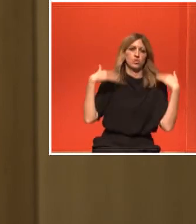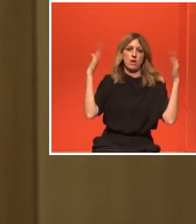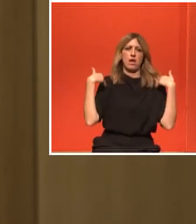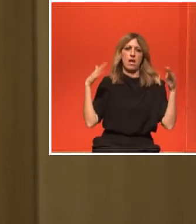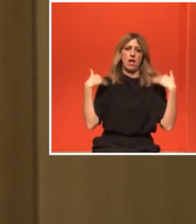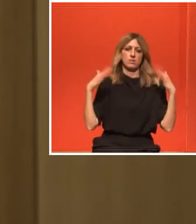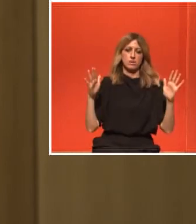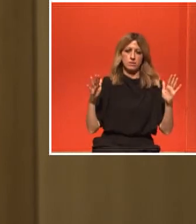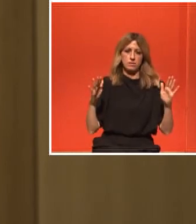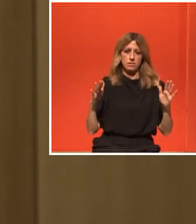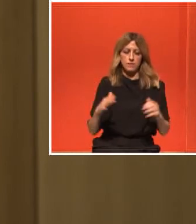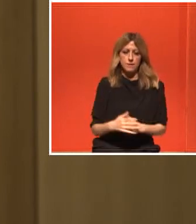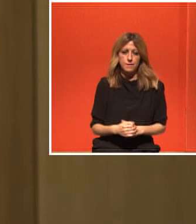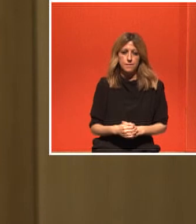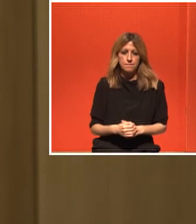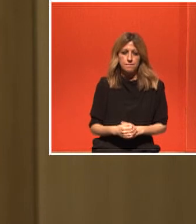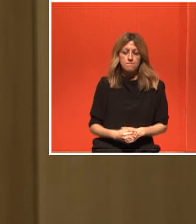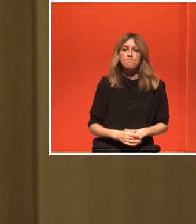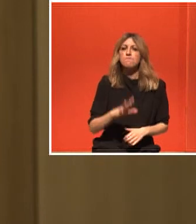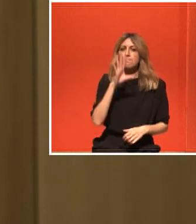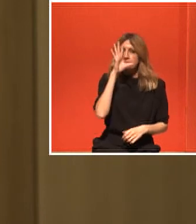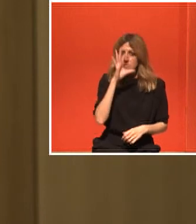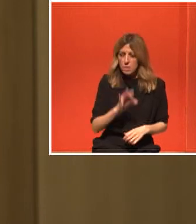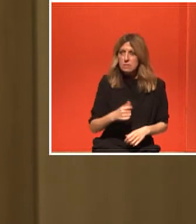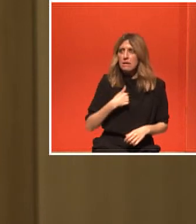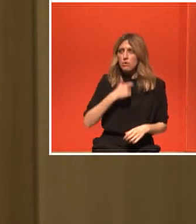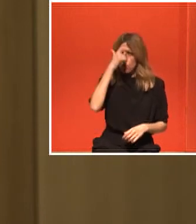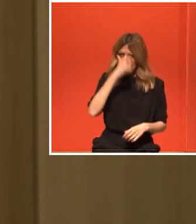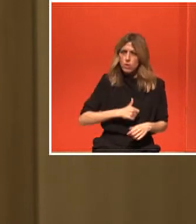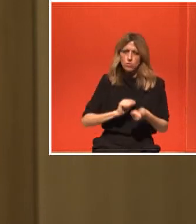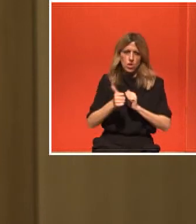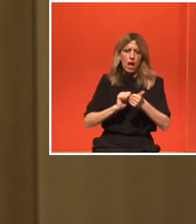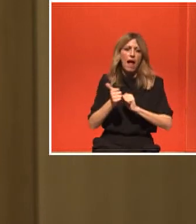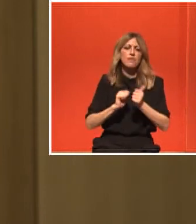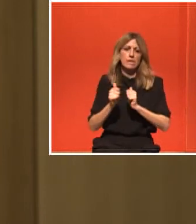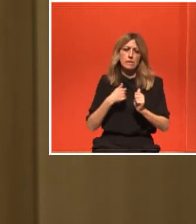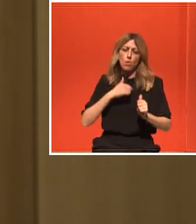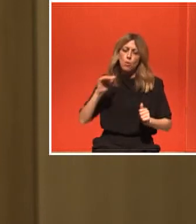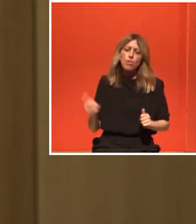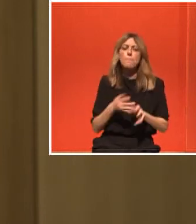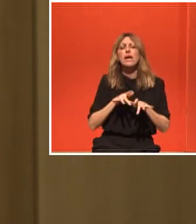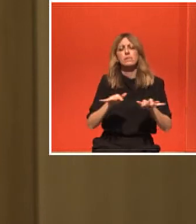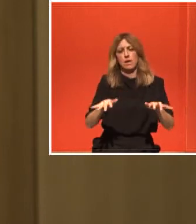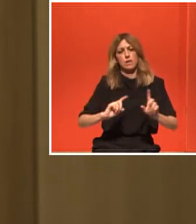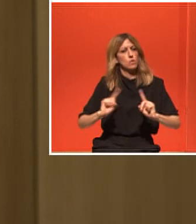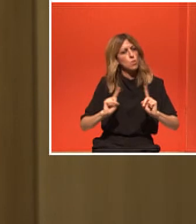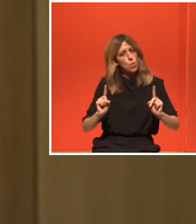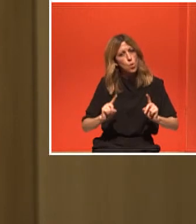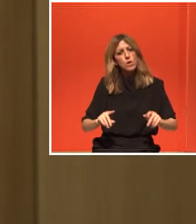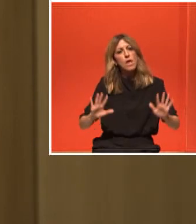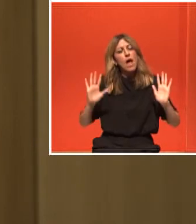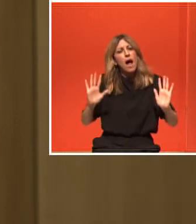βλέπετε κορίτσια ότι αυτό που αισθανόμαστε, γιατί και εγώ αθλητής είμαι, δεν είναι δίος. Αυτά που βιώσατε, αυτά που αισθανθήκατε κατά τη διάρκεια της